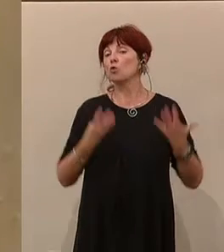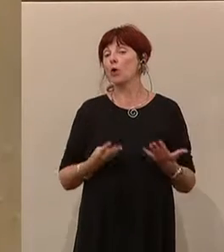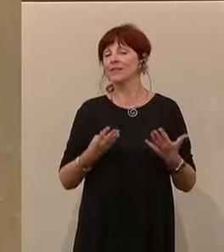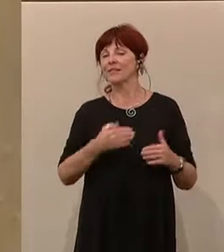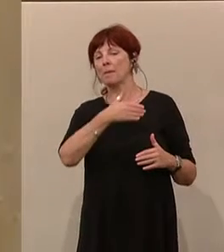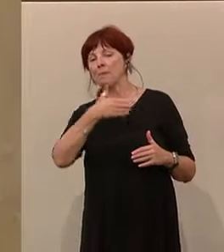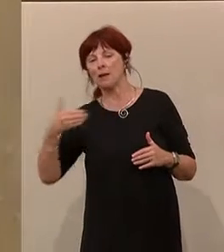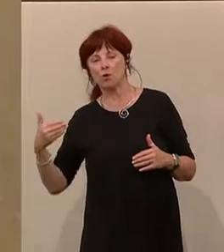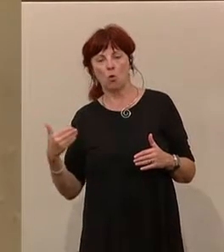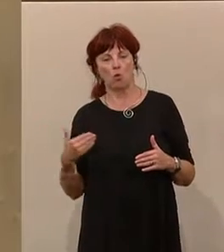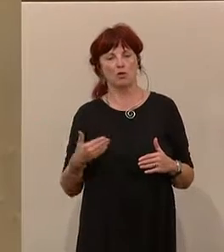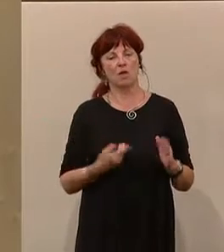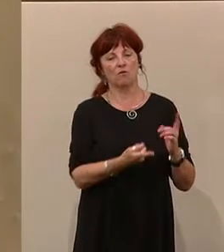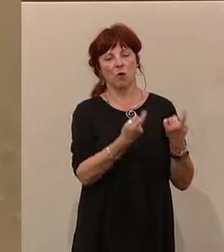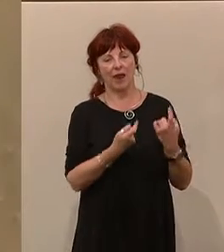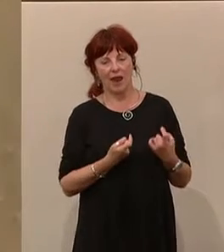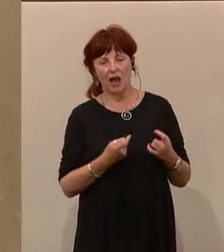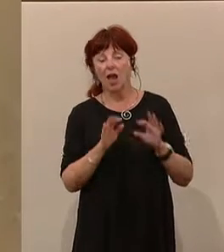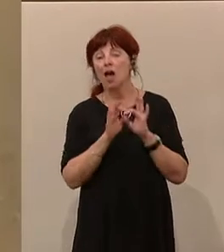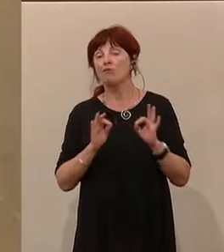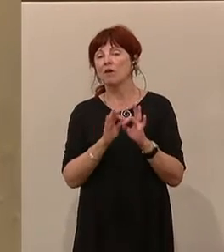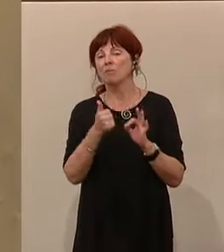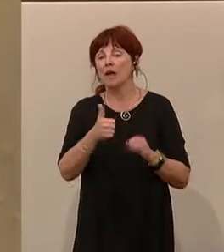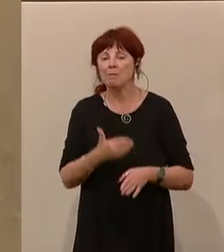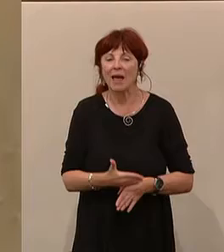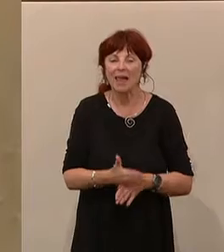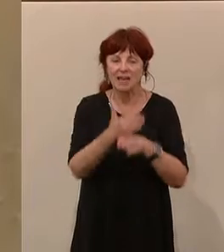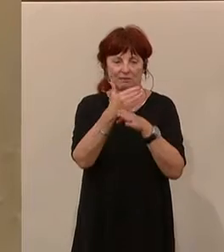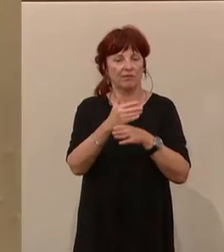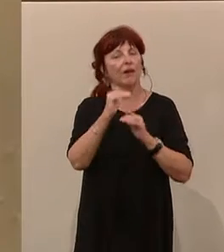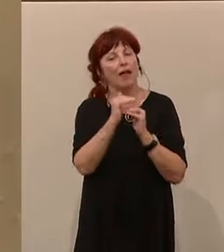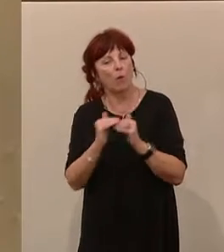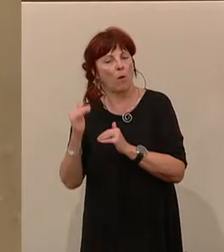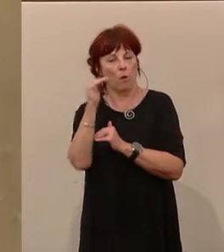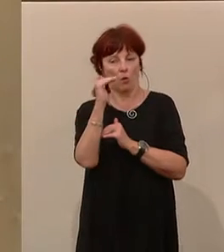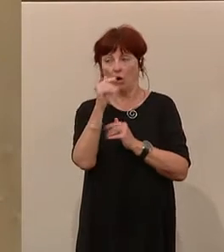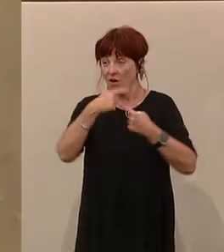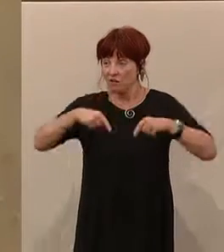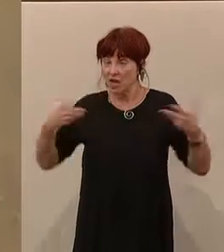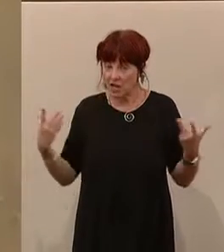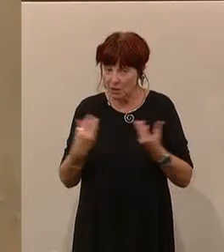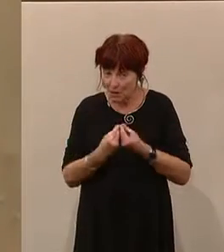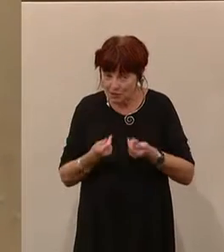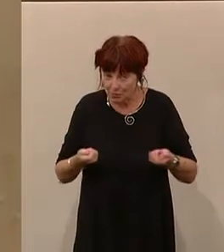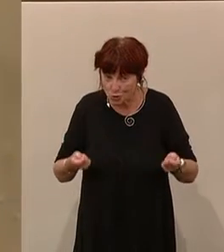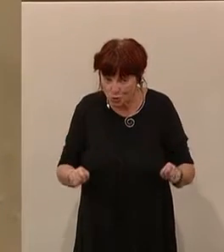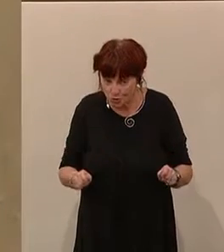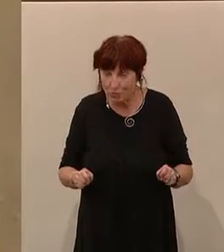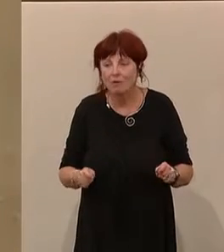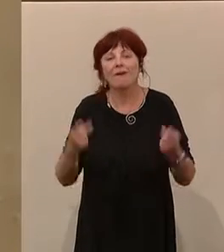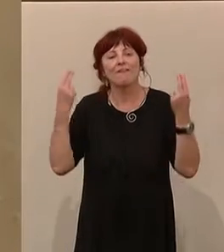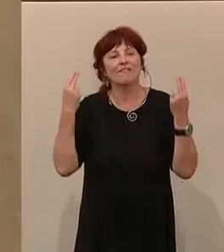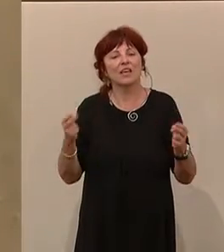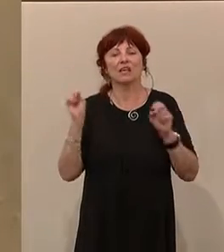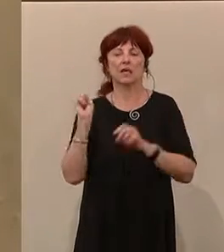resultieren aus der Erhöhung der Familienbeihilfe, die wir alle gemeinsam beschlossen haben. Ich glaube ja, dass das ein sehr wichtiges Signal